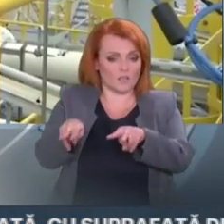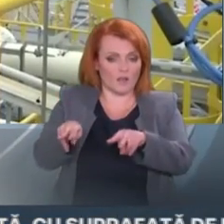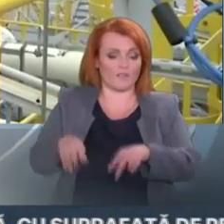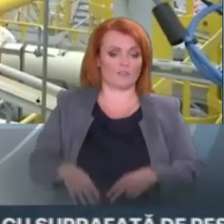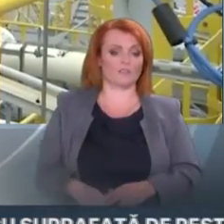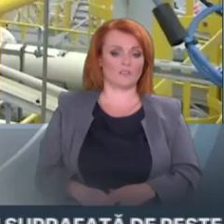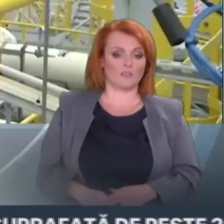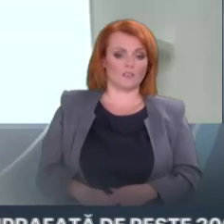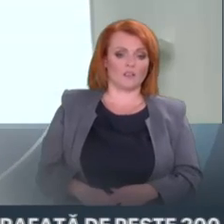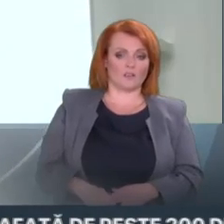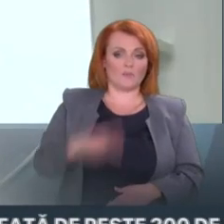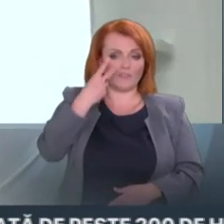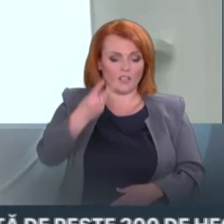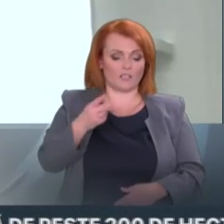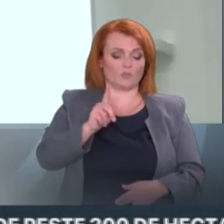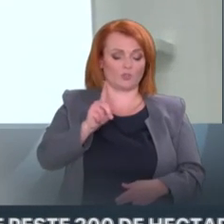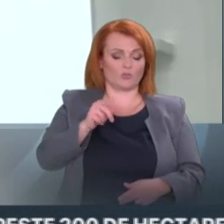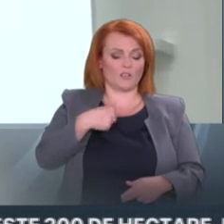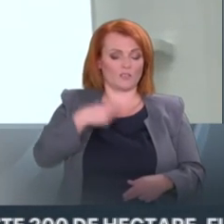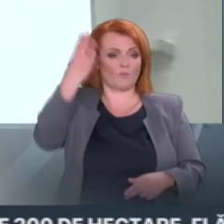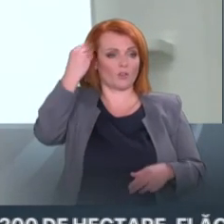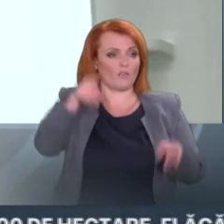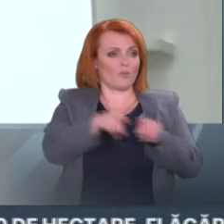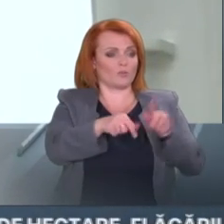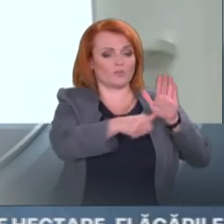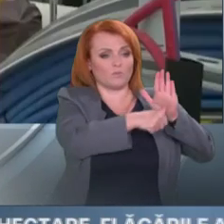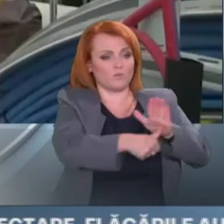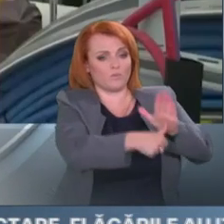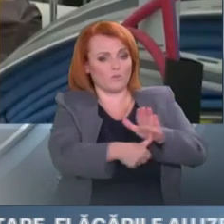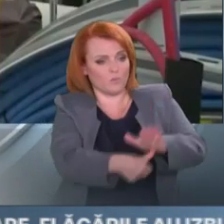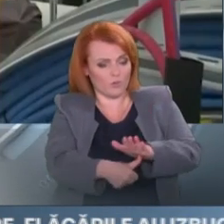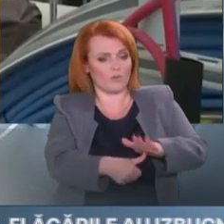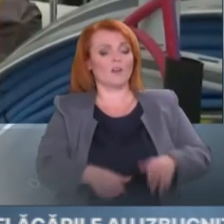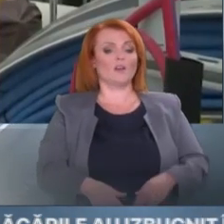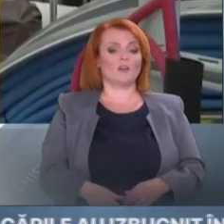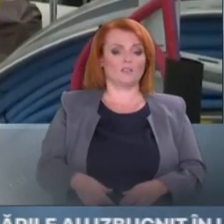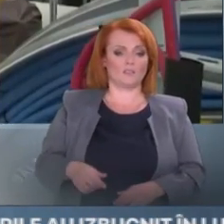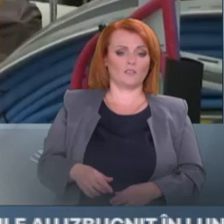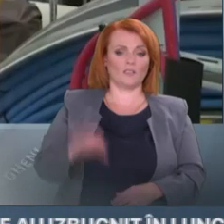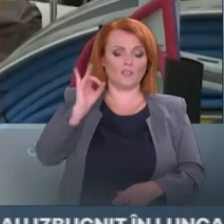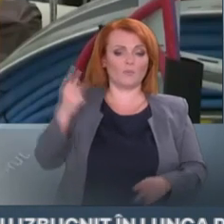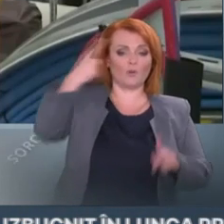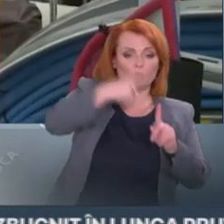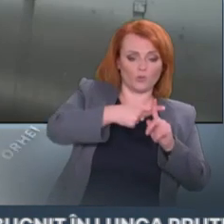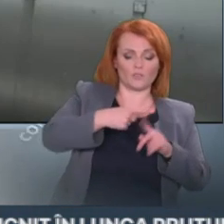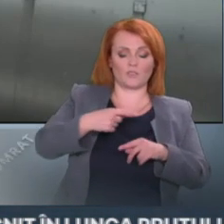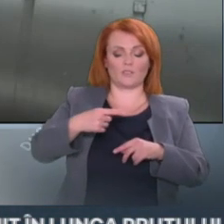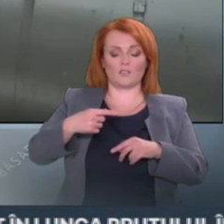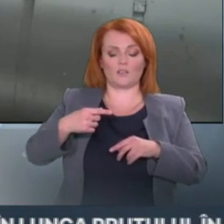pune presiunea din ce în ce mai mare suri Republicii Moldova și această presiune se vede prin scăderea volumilor de gaze naturale care sunt